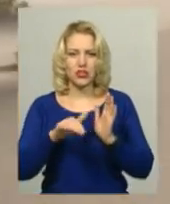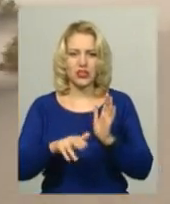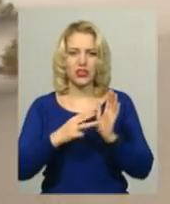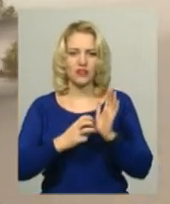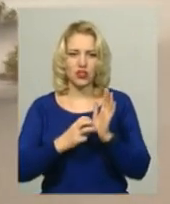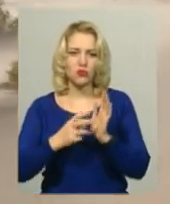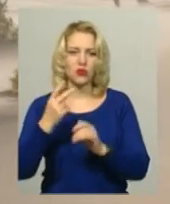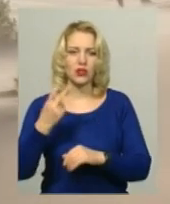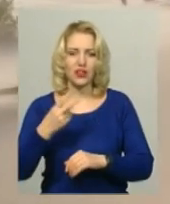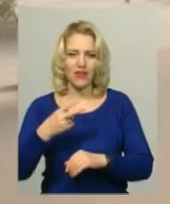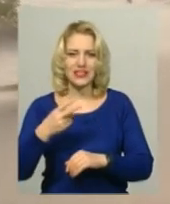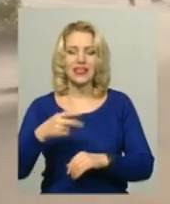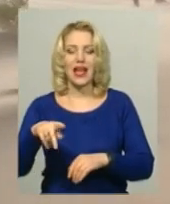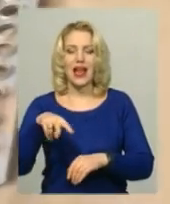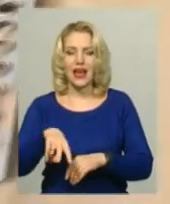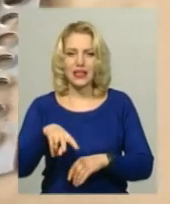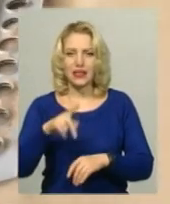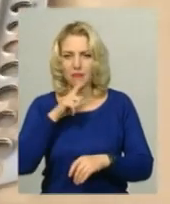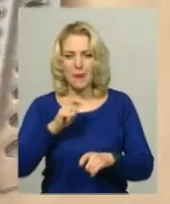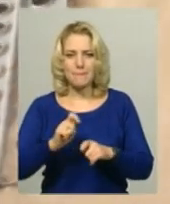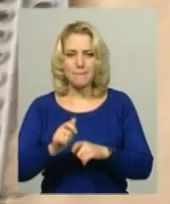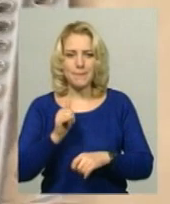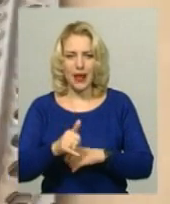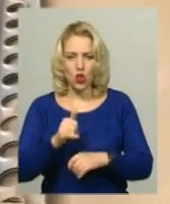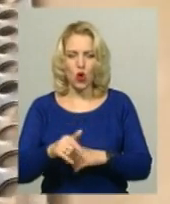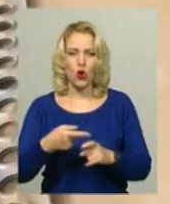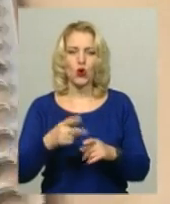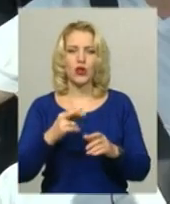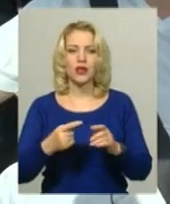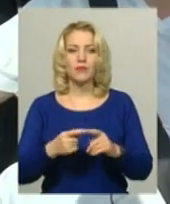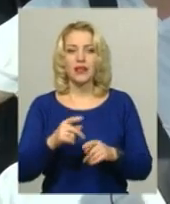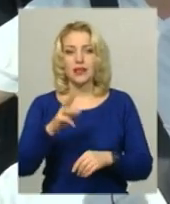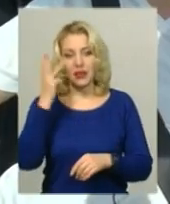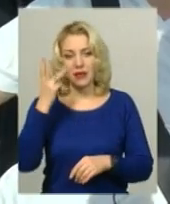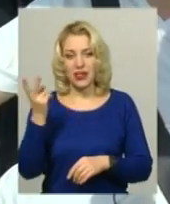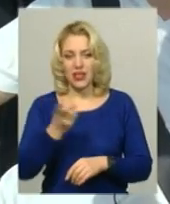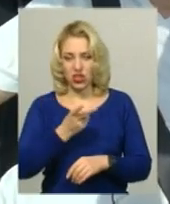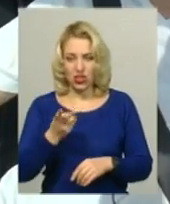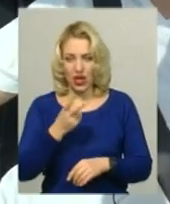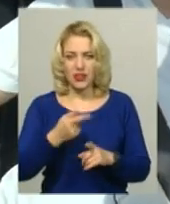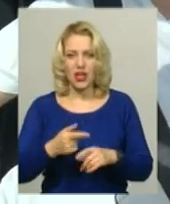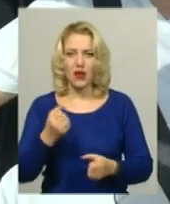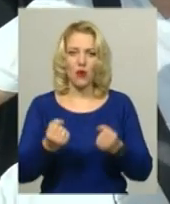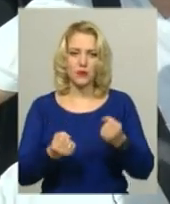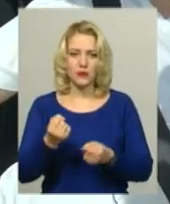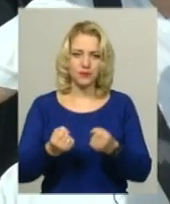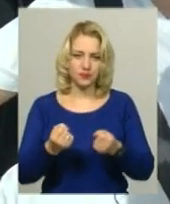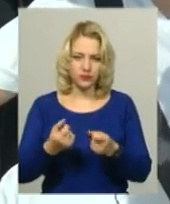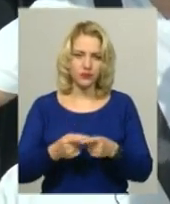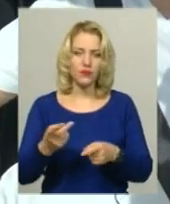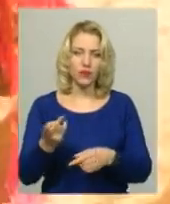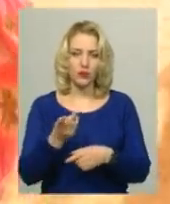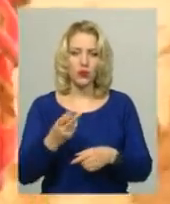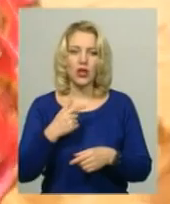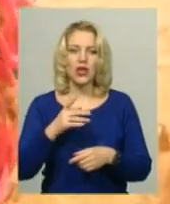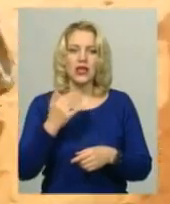820 літрів пального та 7,5 місяців у дорозі. Хмельничани Слава Кравчук та Олена Садома на авто об'їхали Африку. За словами